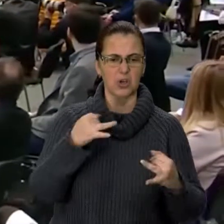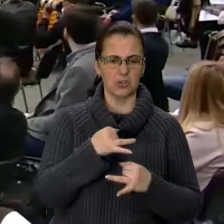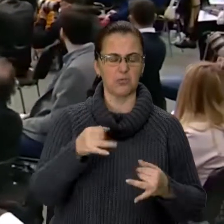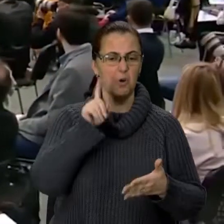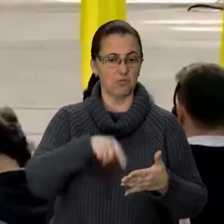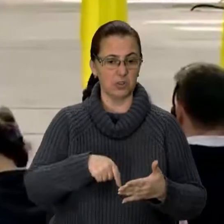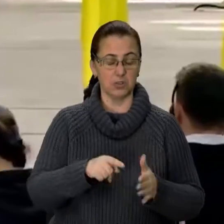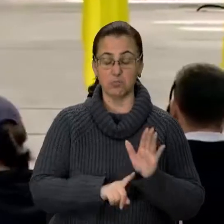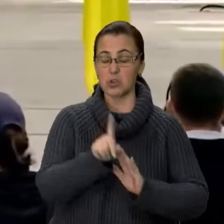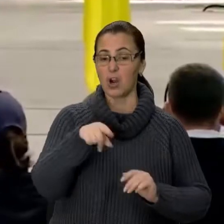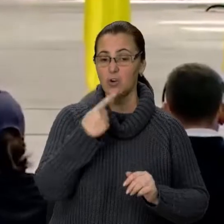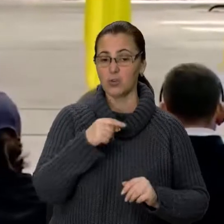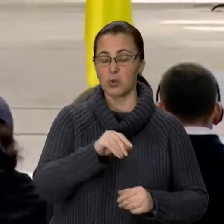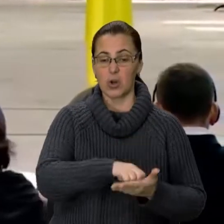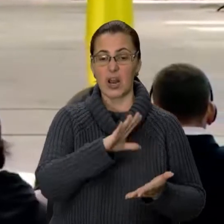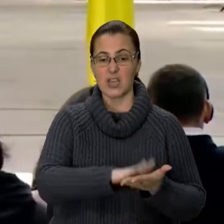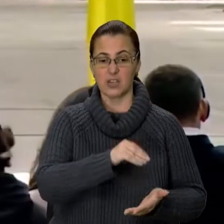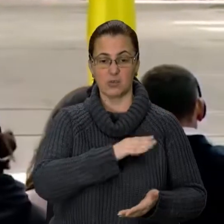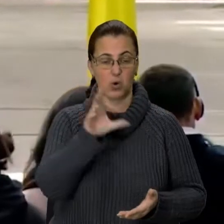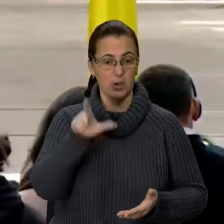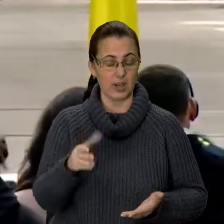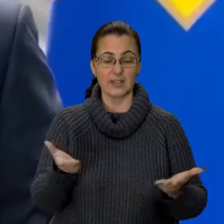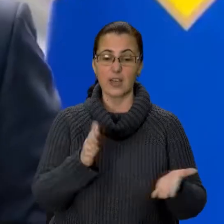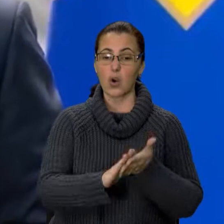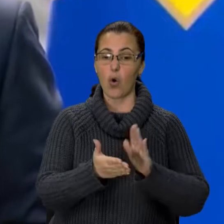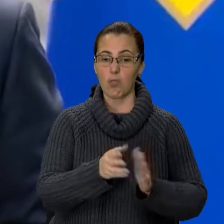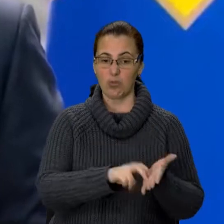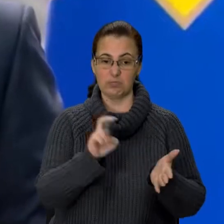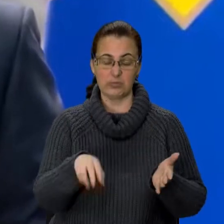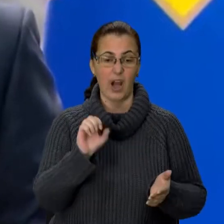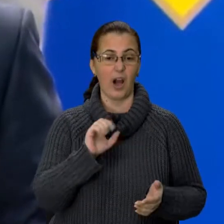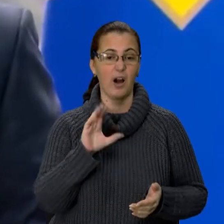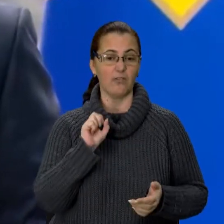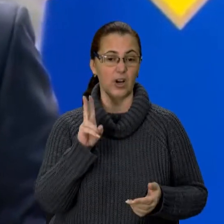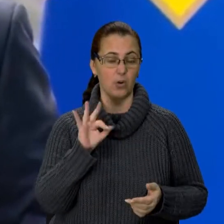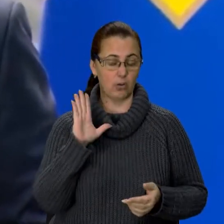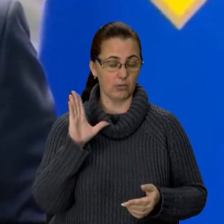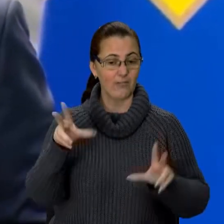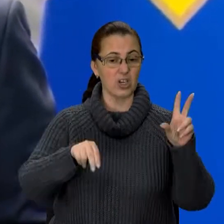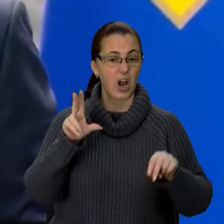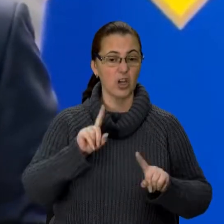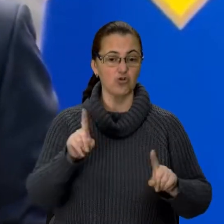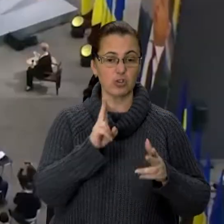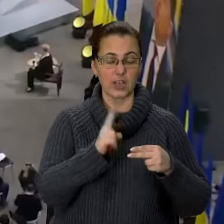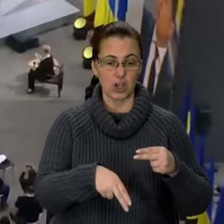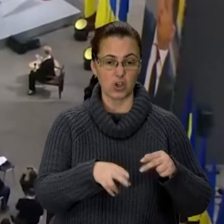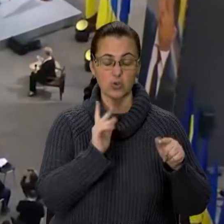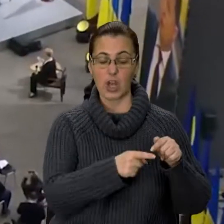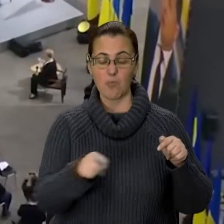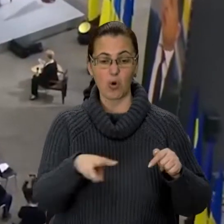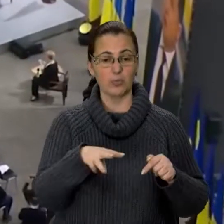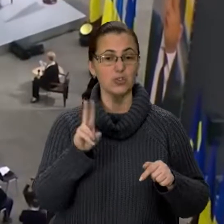олігархів, про те, за яких умов піде з посади Аваков. Вважає, що вже закінчується епоха Медведчука, а от епоху